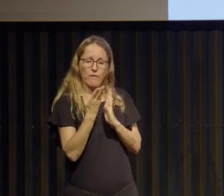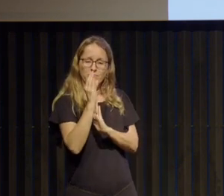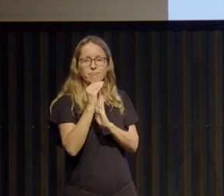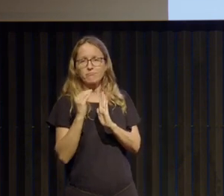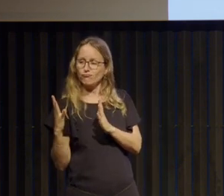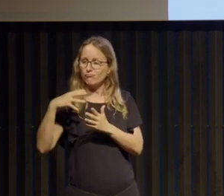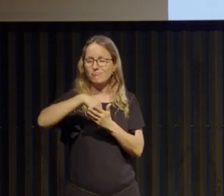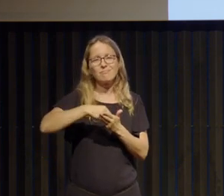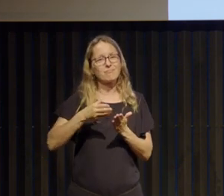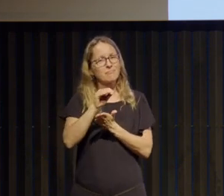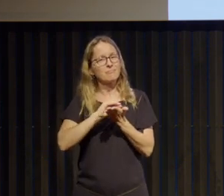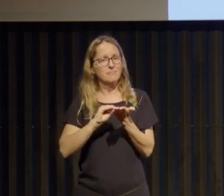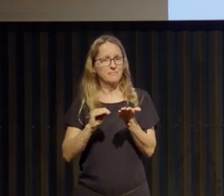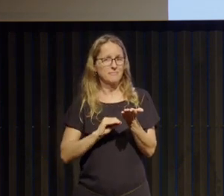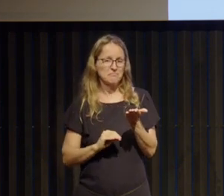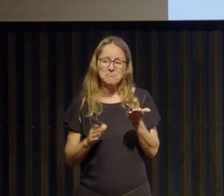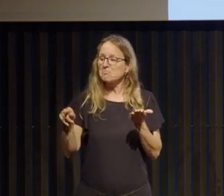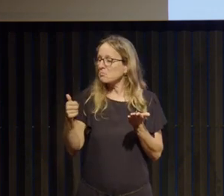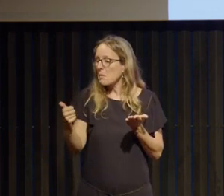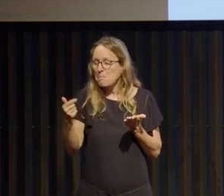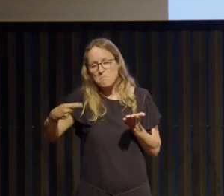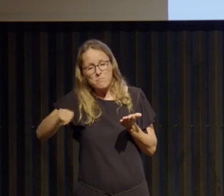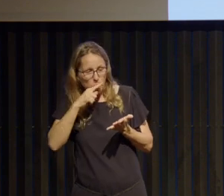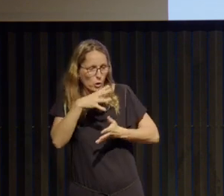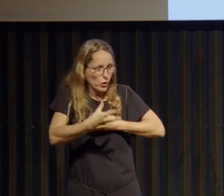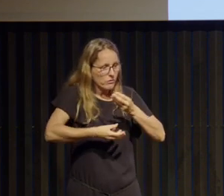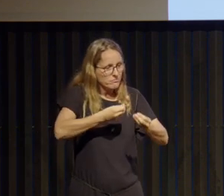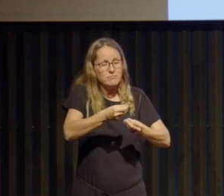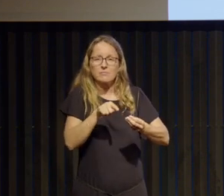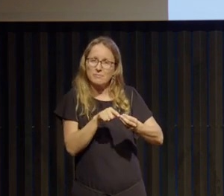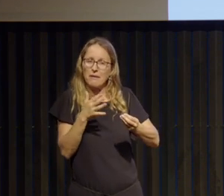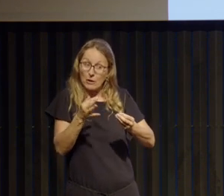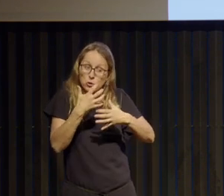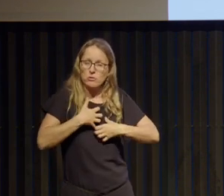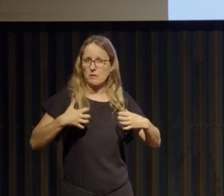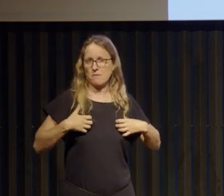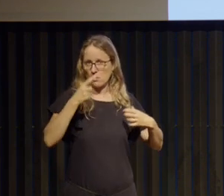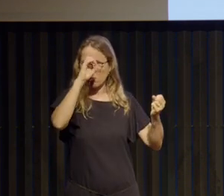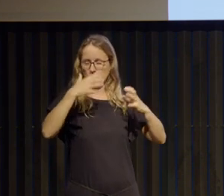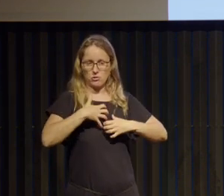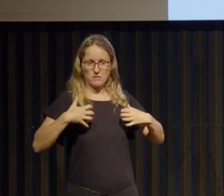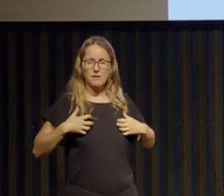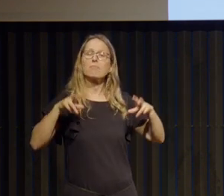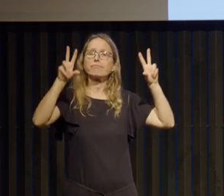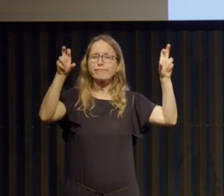en apportant une dimension scientifique que vous appelez Minute Science.